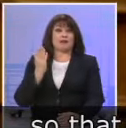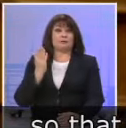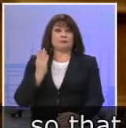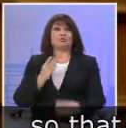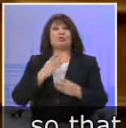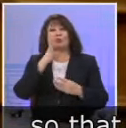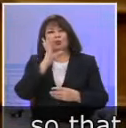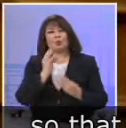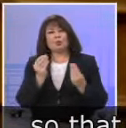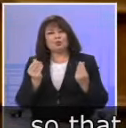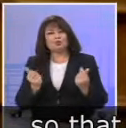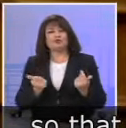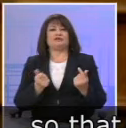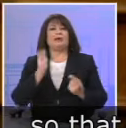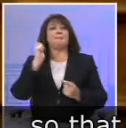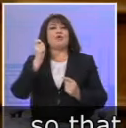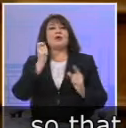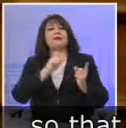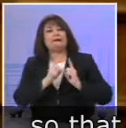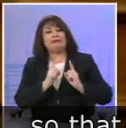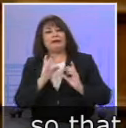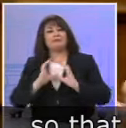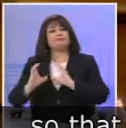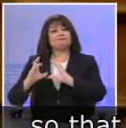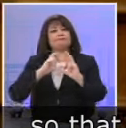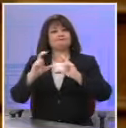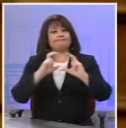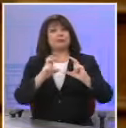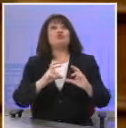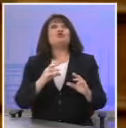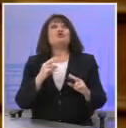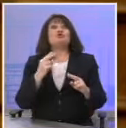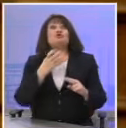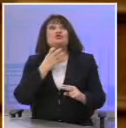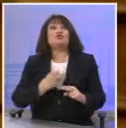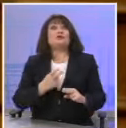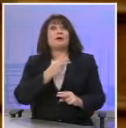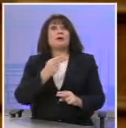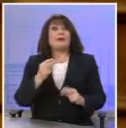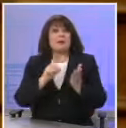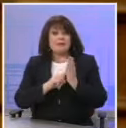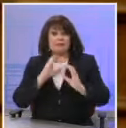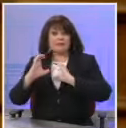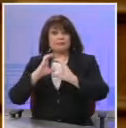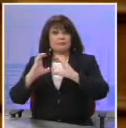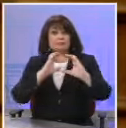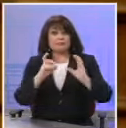ουσιαστικής πολιτικής συνεννόησης, εθνικής συνεννόησης, είναι κρίσιμο θέμα. Κρίσιμο θέμα.